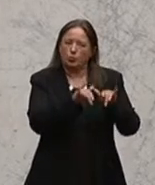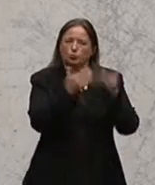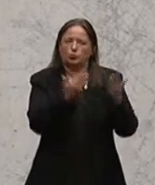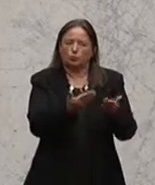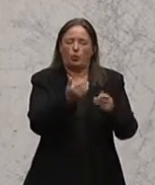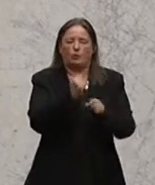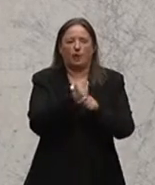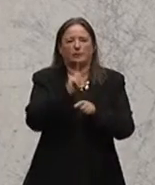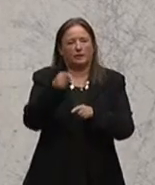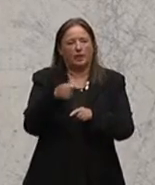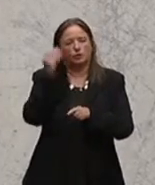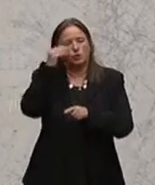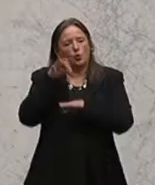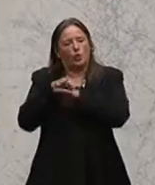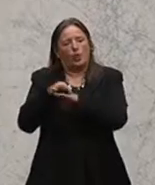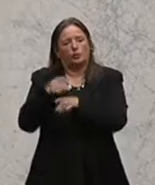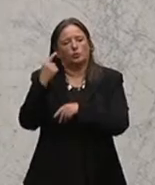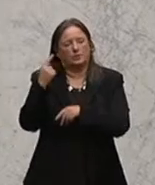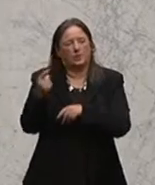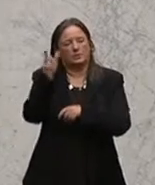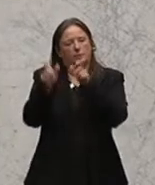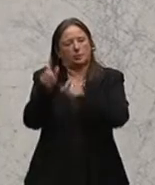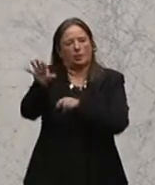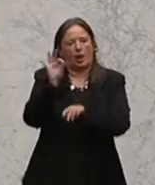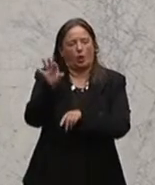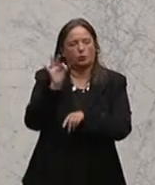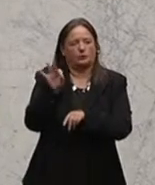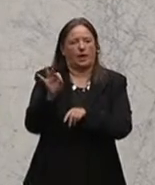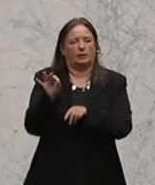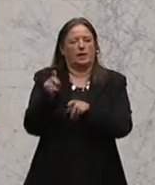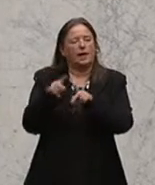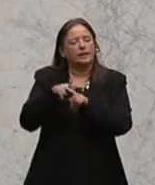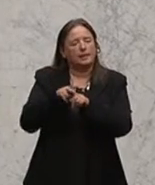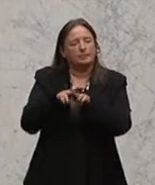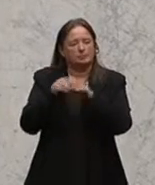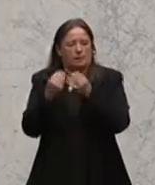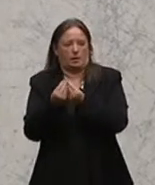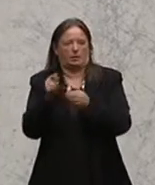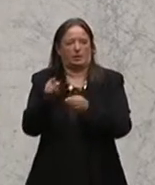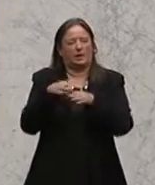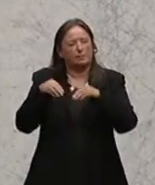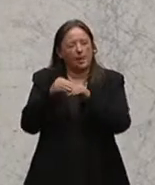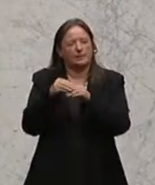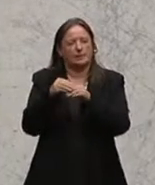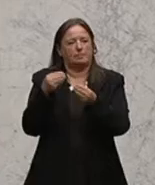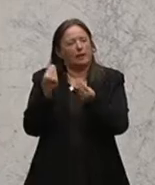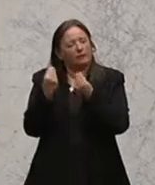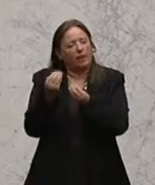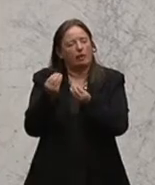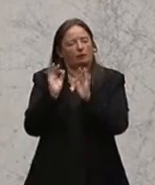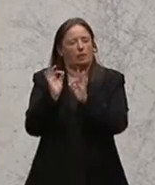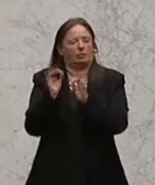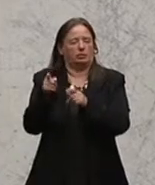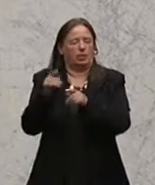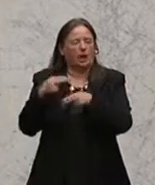Personalentwicklung, beim Teambuilding, bei der gemeinsamen Qualitätsentwicklung einer Schule, dort autonom entscheiden zu